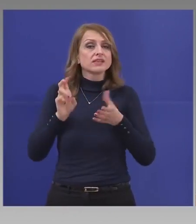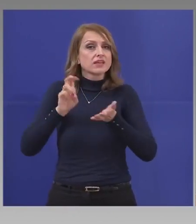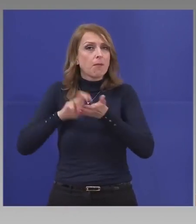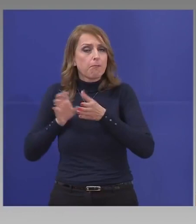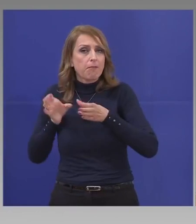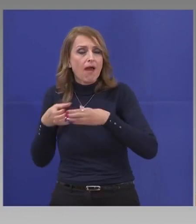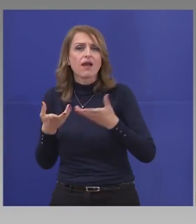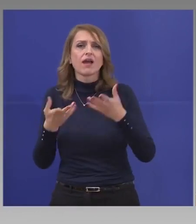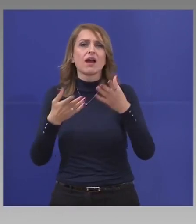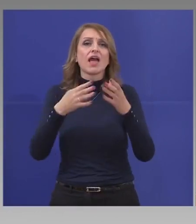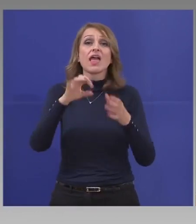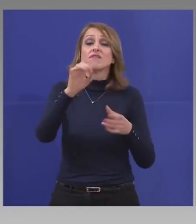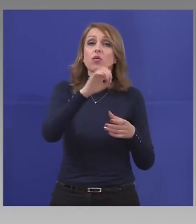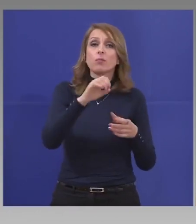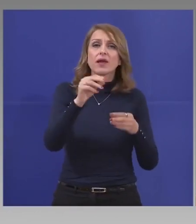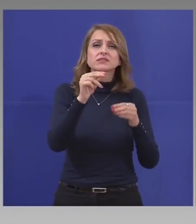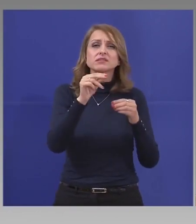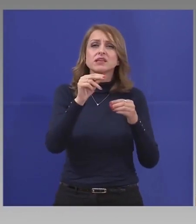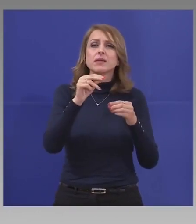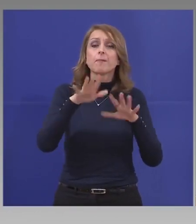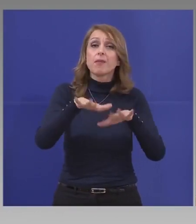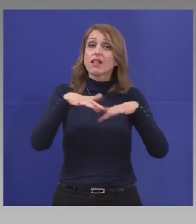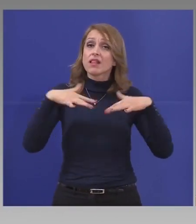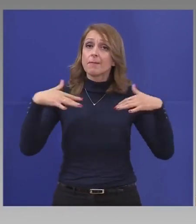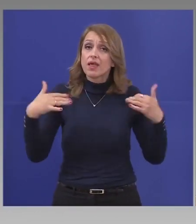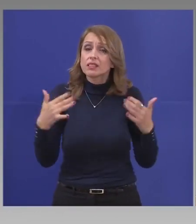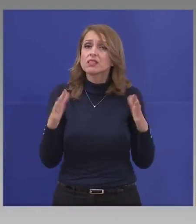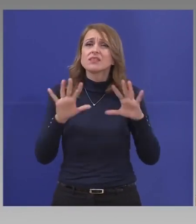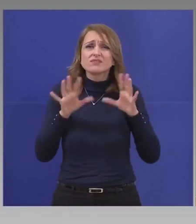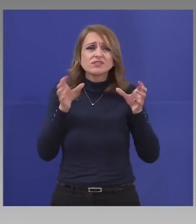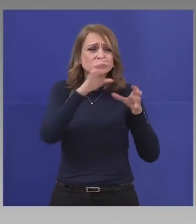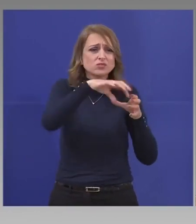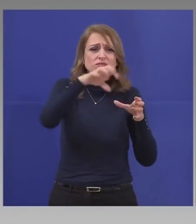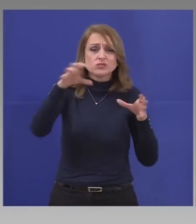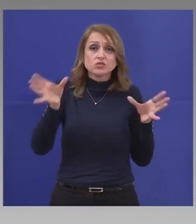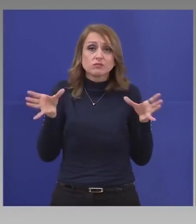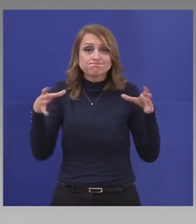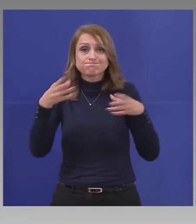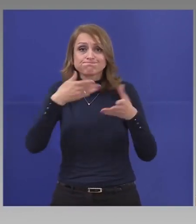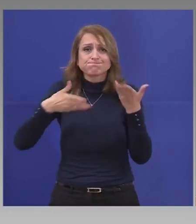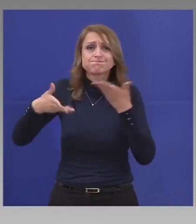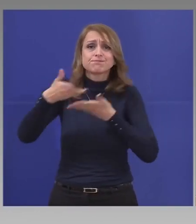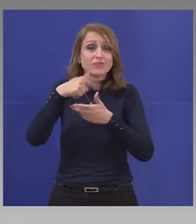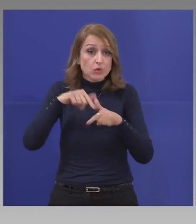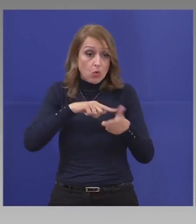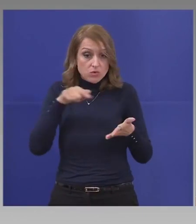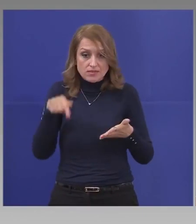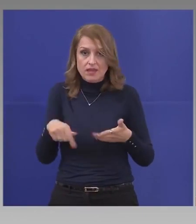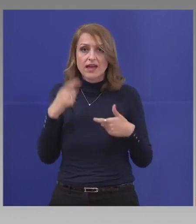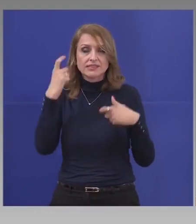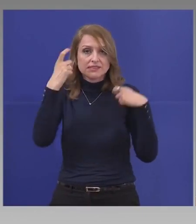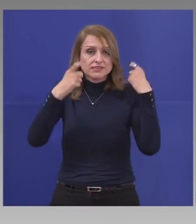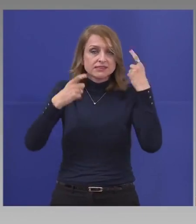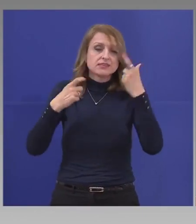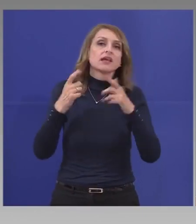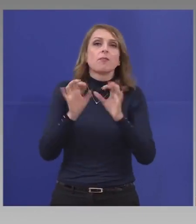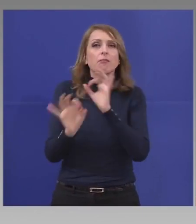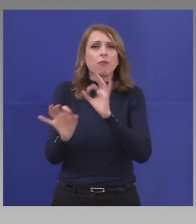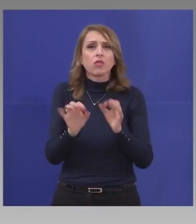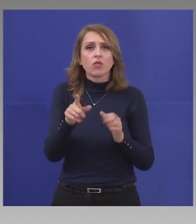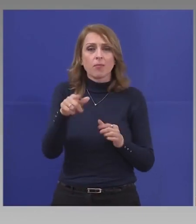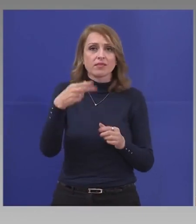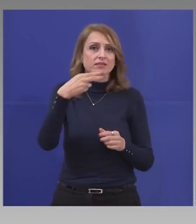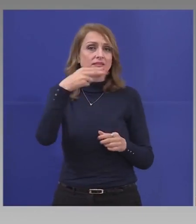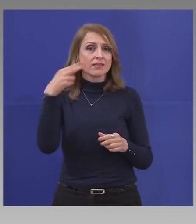съвет и Европейския съвет парламент. Лидерите до сега бистрихме подобни теми.